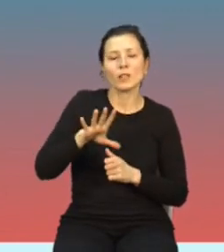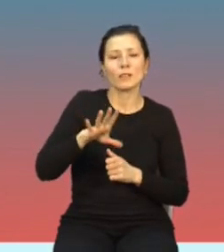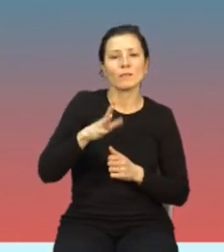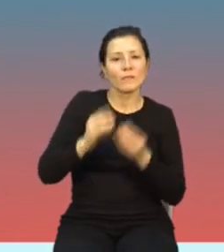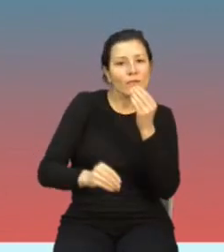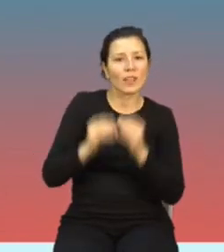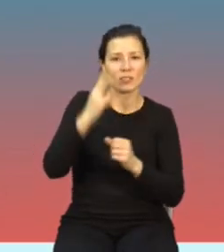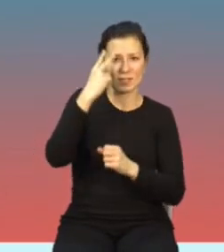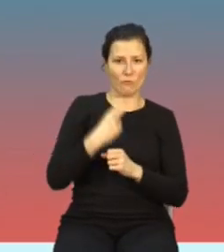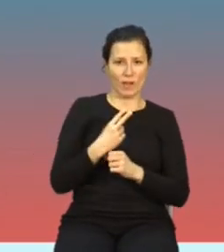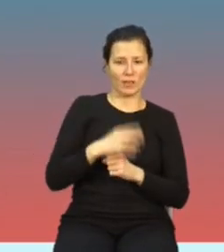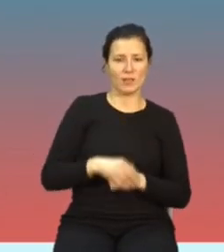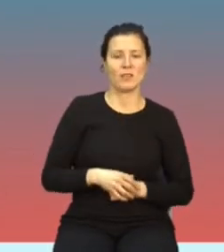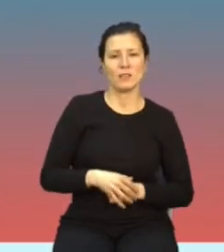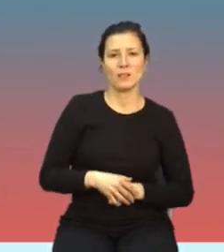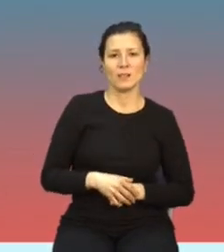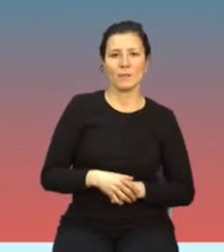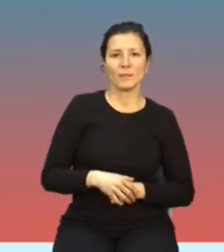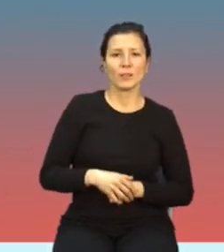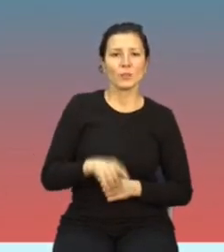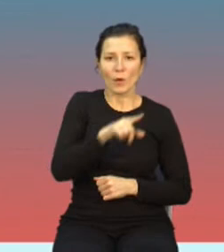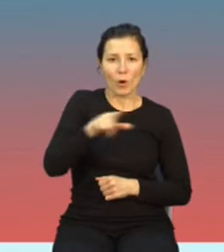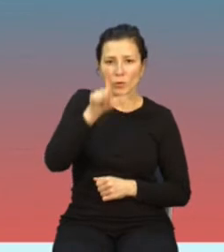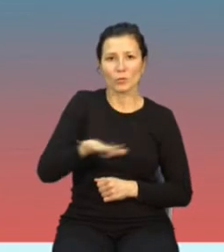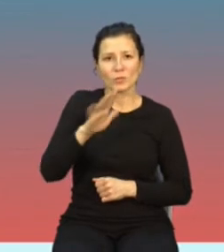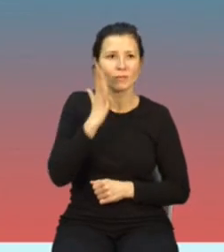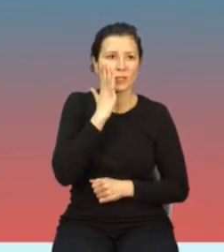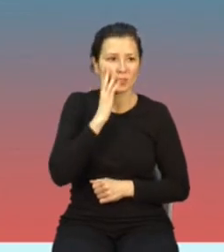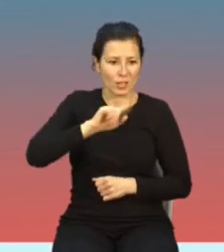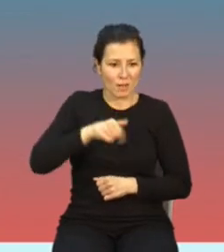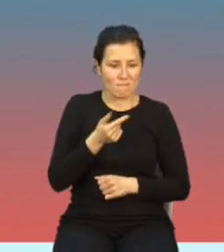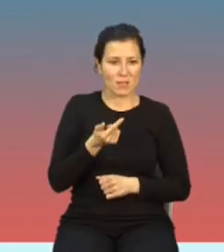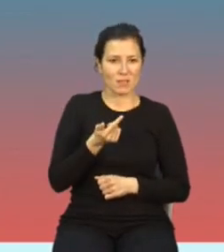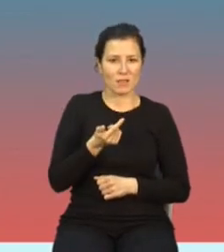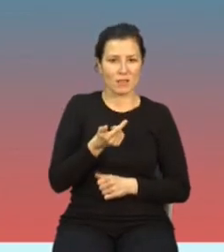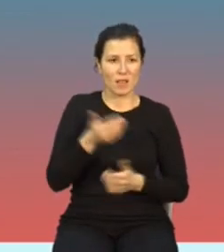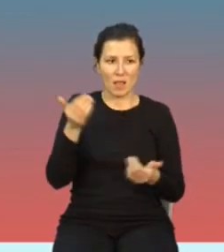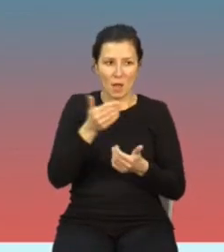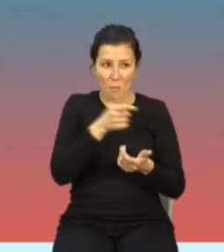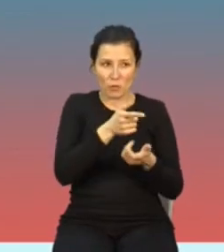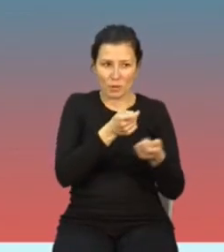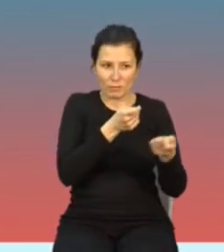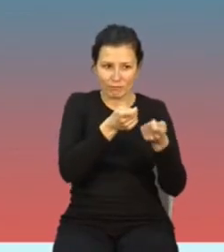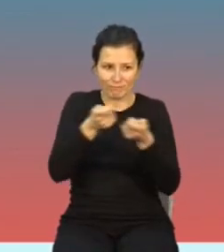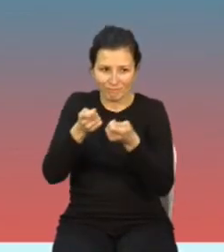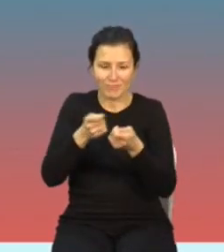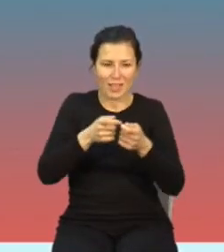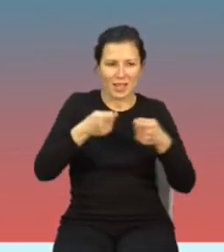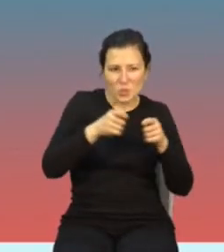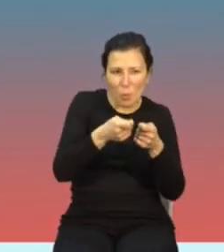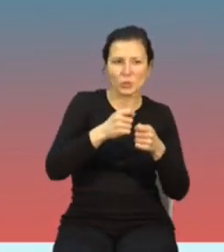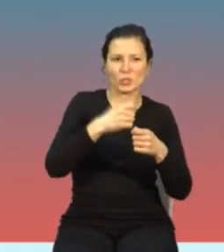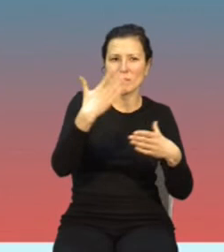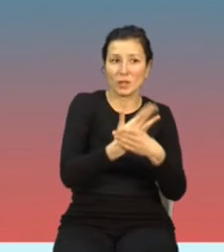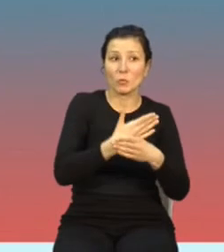opinia publiczna wiedziała o tym, iż my możemy pociągnąć do odpowiedzialności operatora, gdyby doszło do